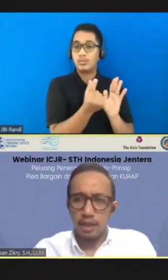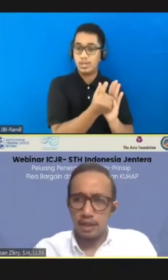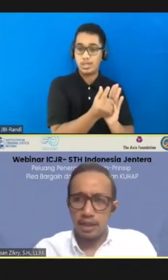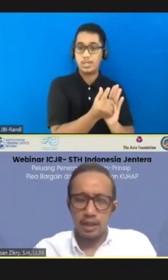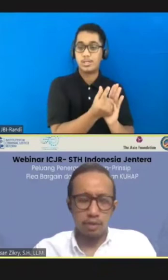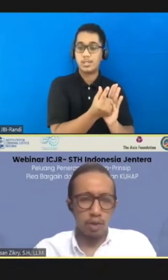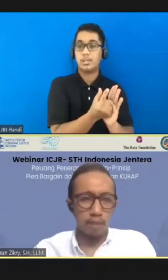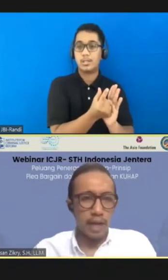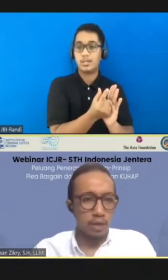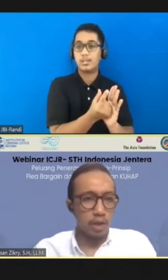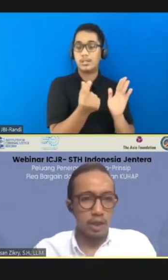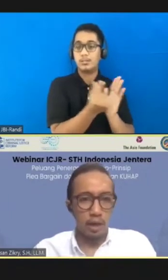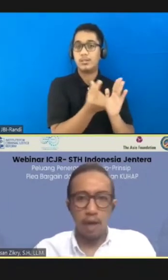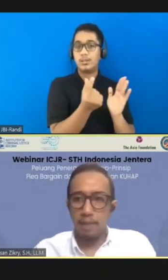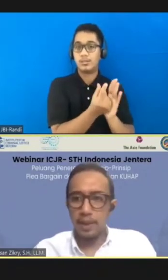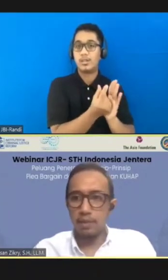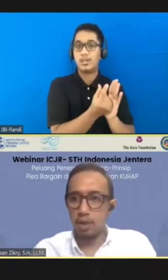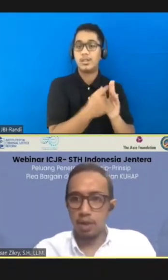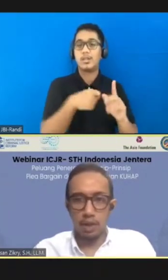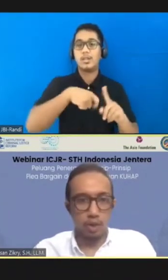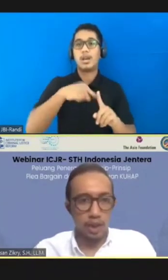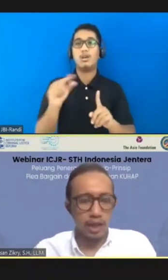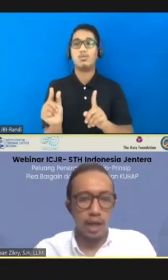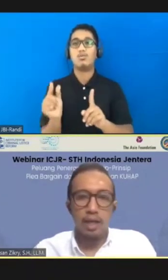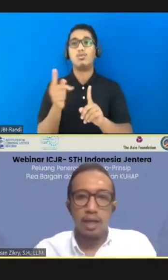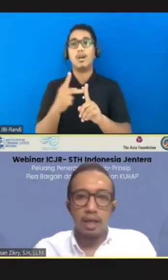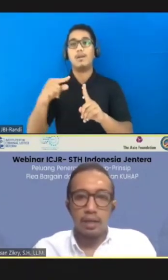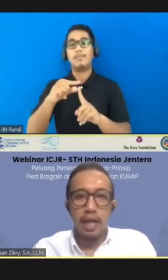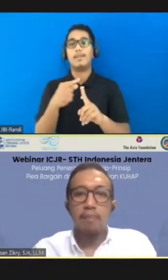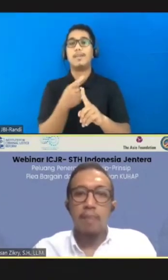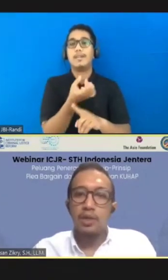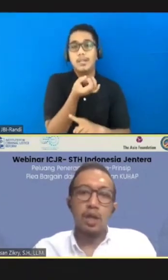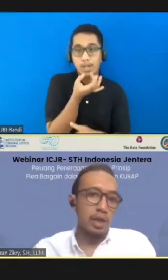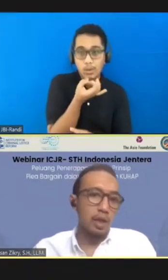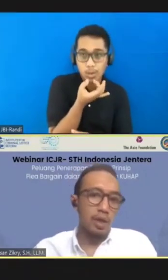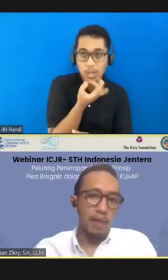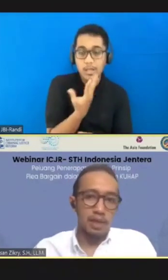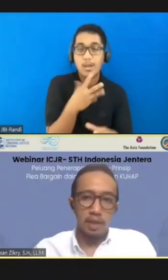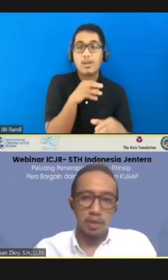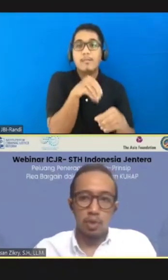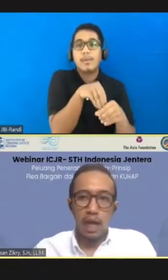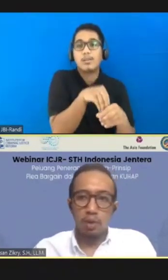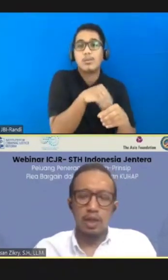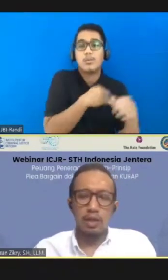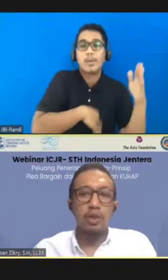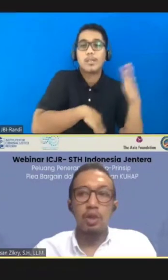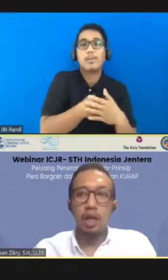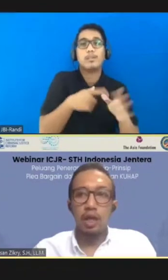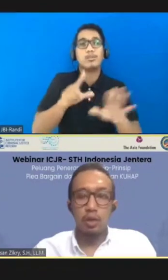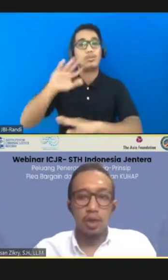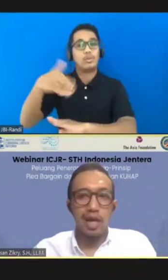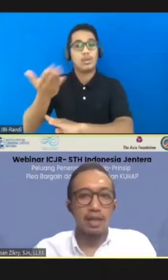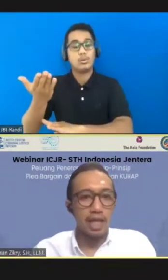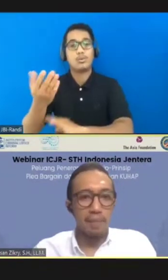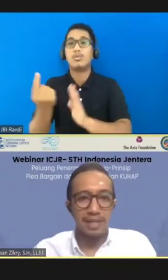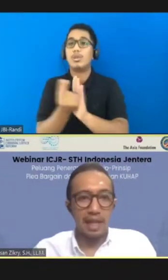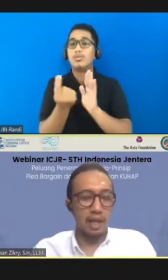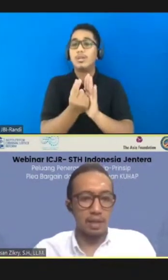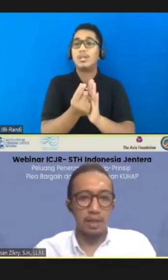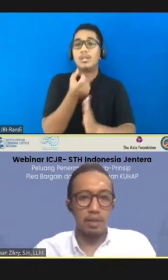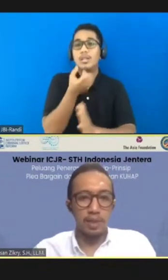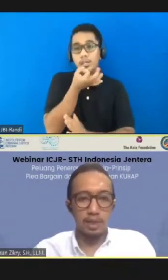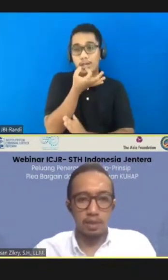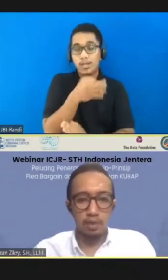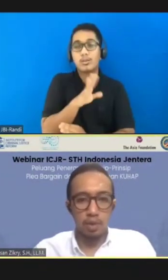di undang-undang yang mengatur, di KUHP, di undang-undang narkotika, yang masuk kategori maksimal 7 tahun, itu di undang-undang narkotika hanya 3